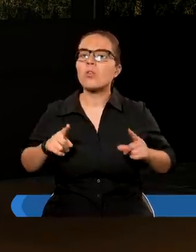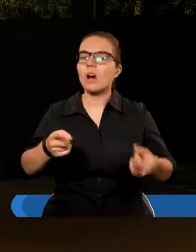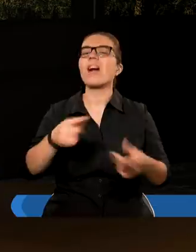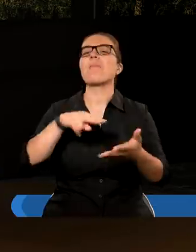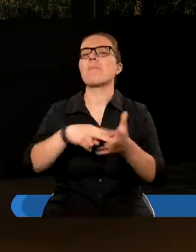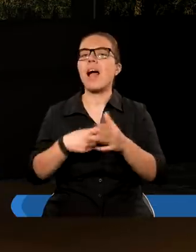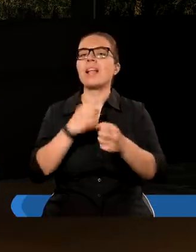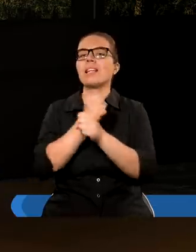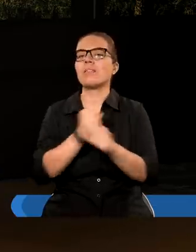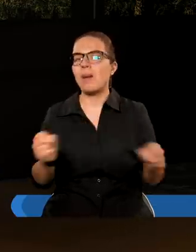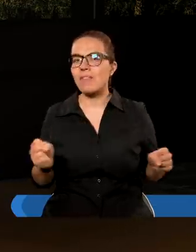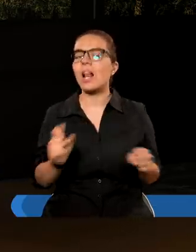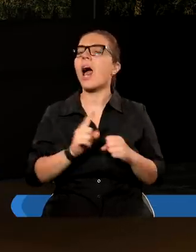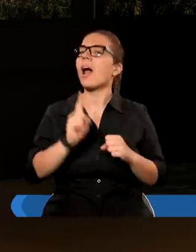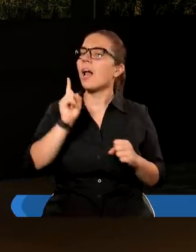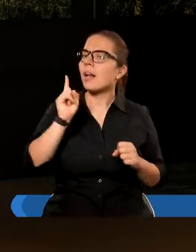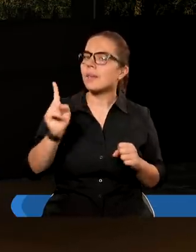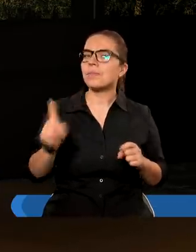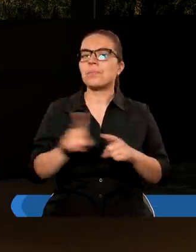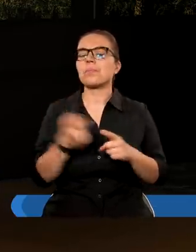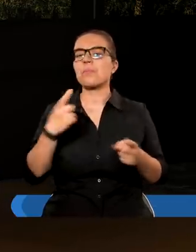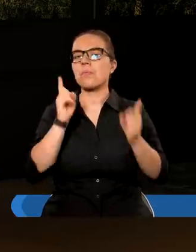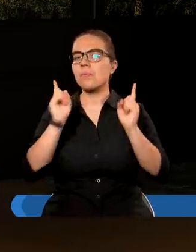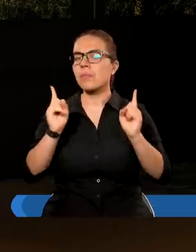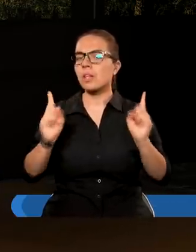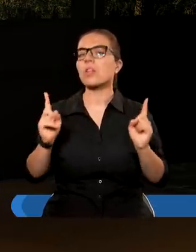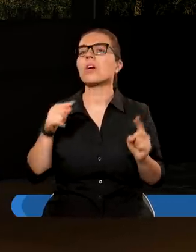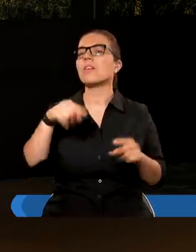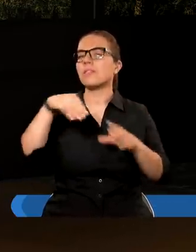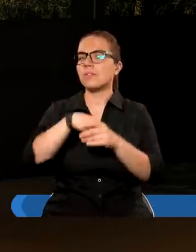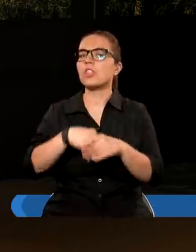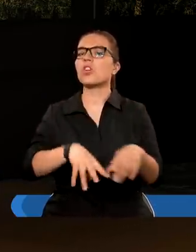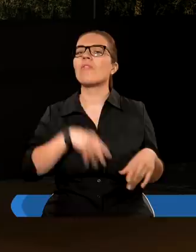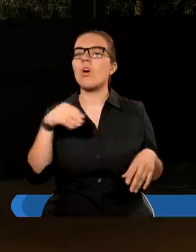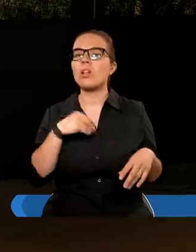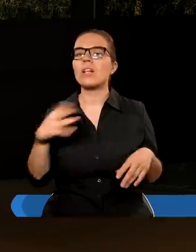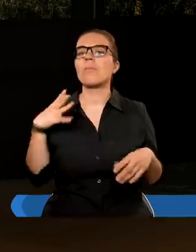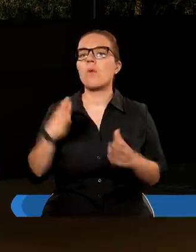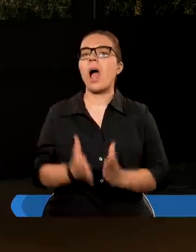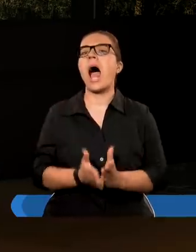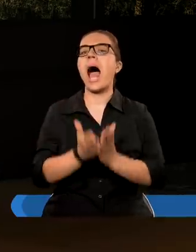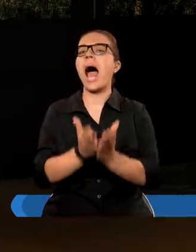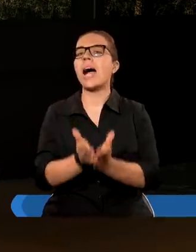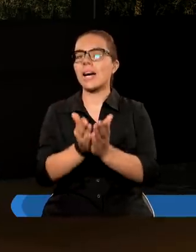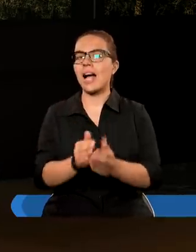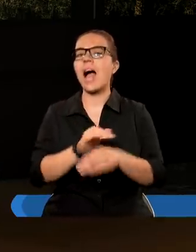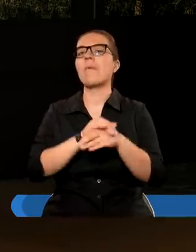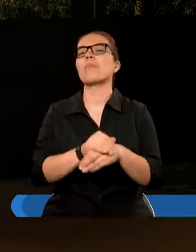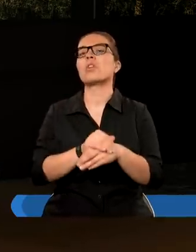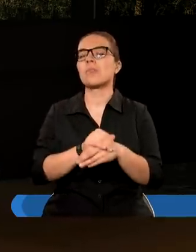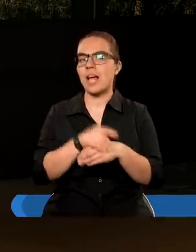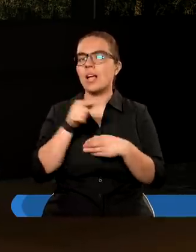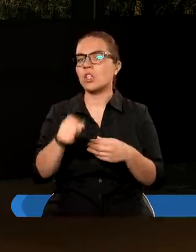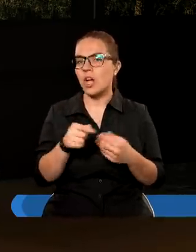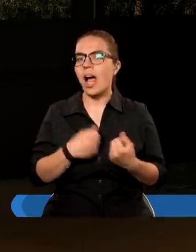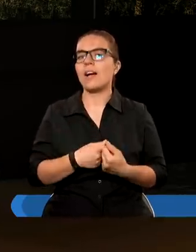planu zbawienia. Ale także musimy zwrócić uwagę na fakt, że w świątyni mieściło się Arka Przymierza, w której był dekalog.